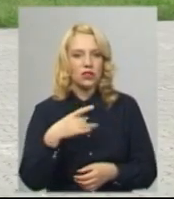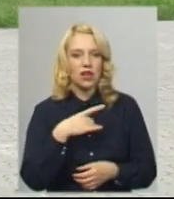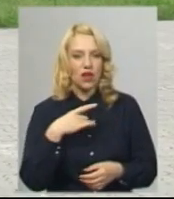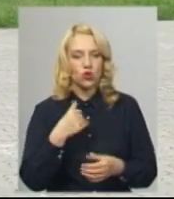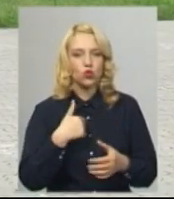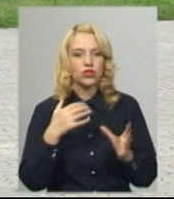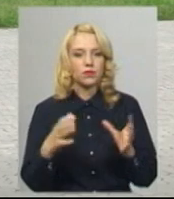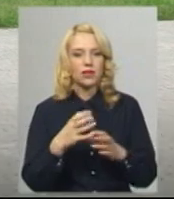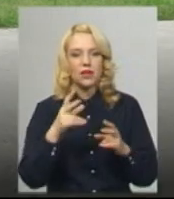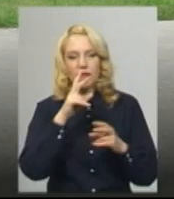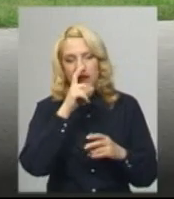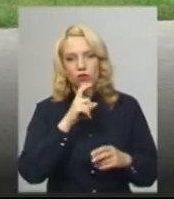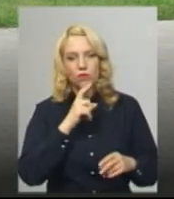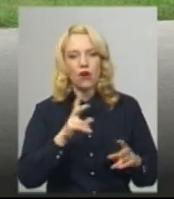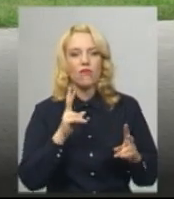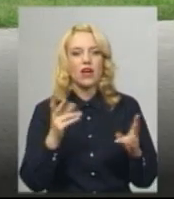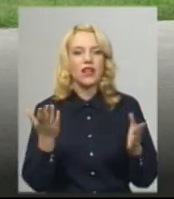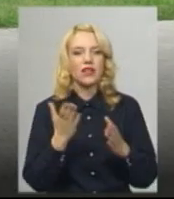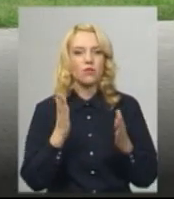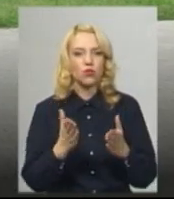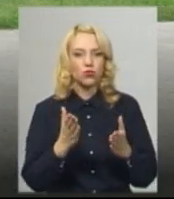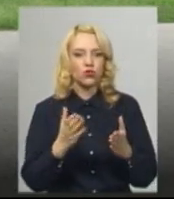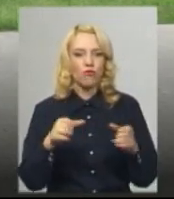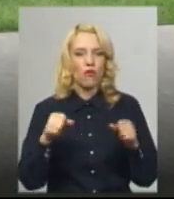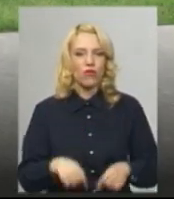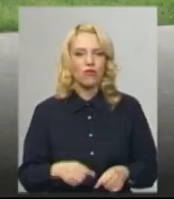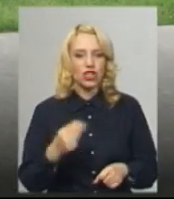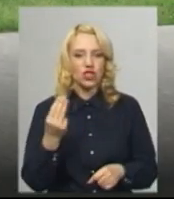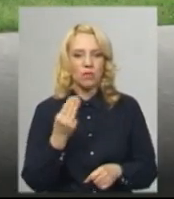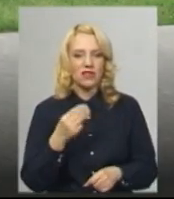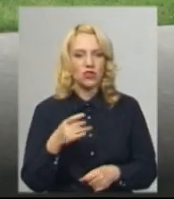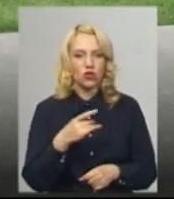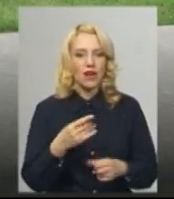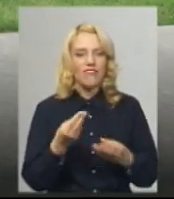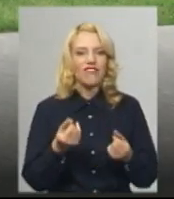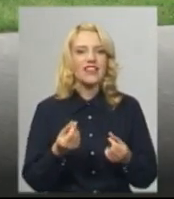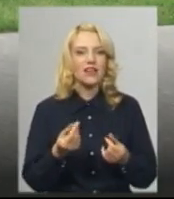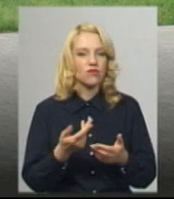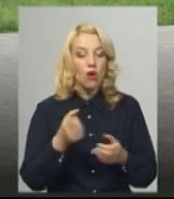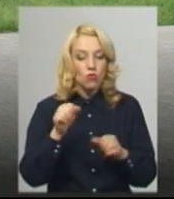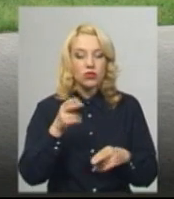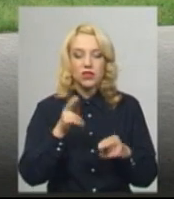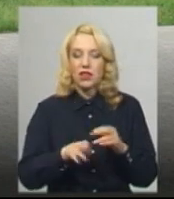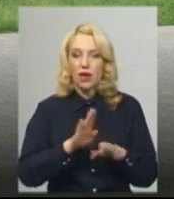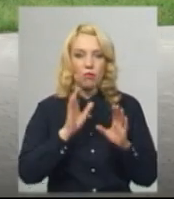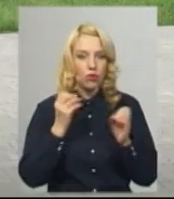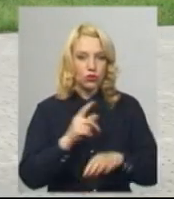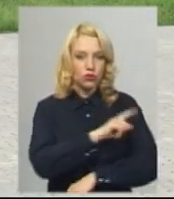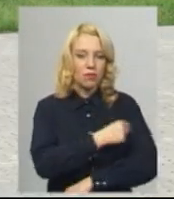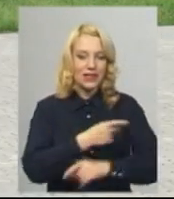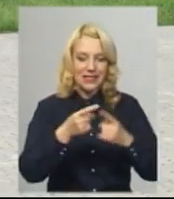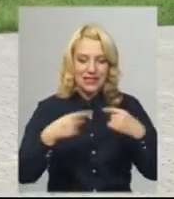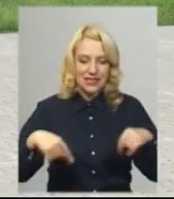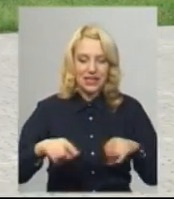Незрозуміло, а які повноваження будуть в того Шепетівського району фінансові. Тобто, може закінчитись не тільки те, що казали, медицина, освіта, а може закінчитись і